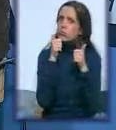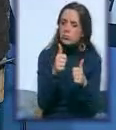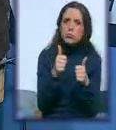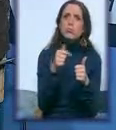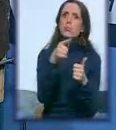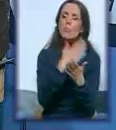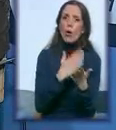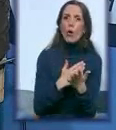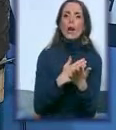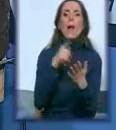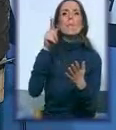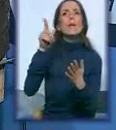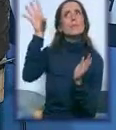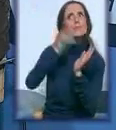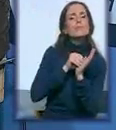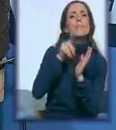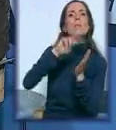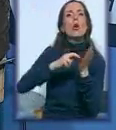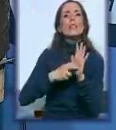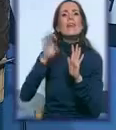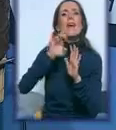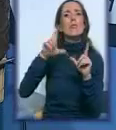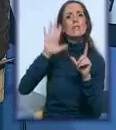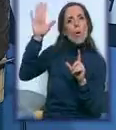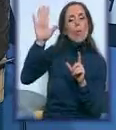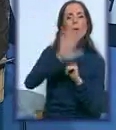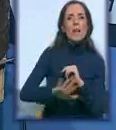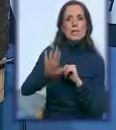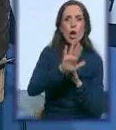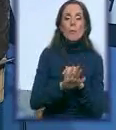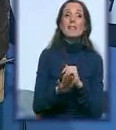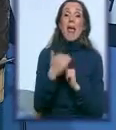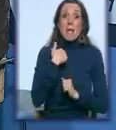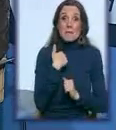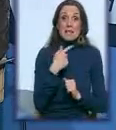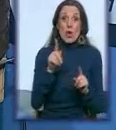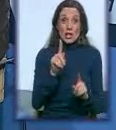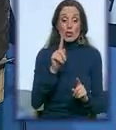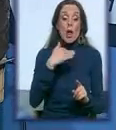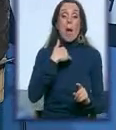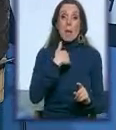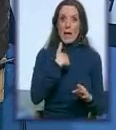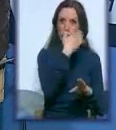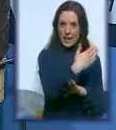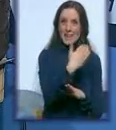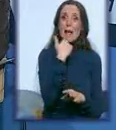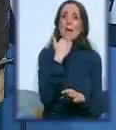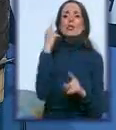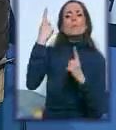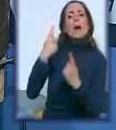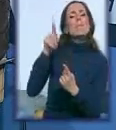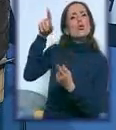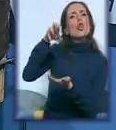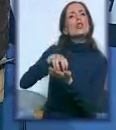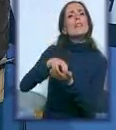unije iz te oblasti koje se one bave. mi smo, jako postoji resorno sekretarijat, iz respekta prema